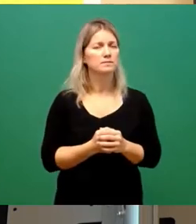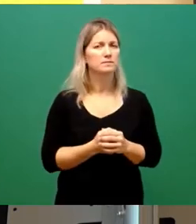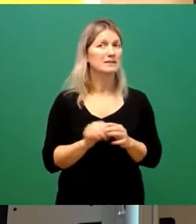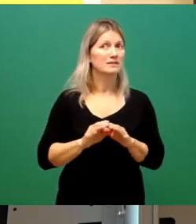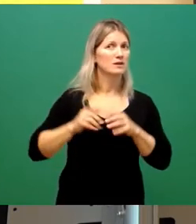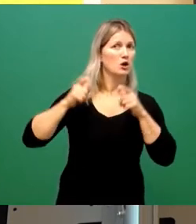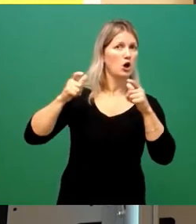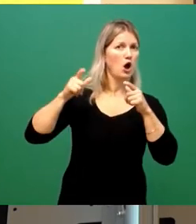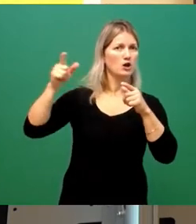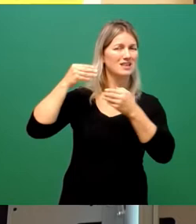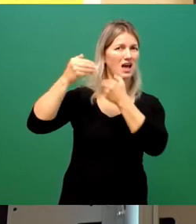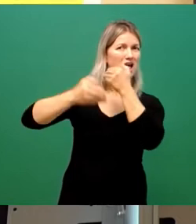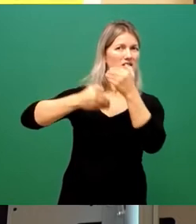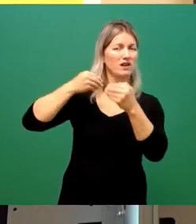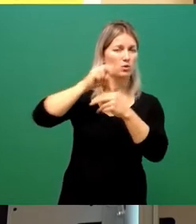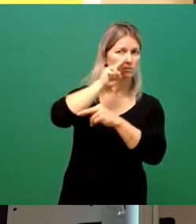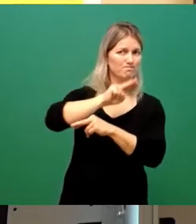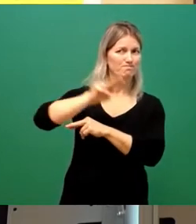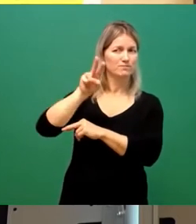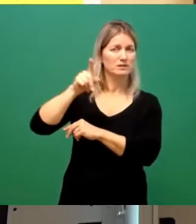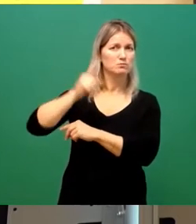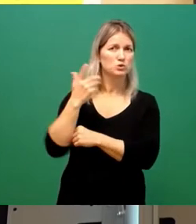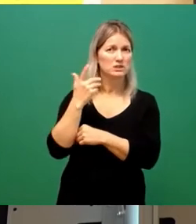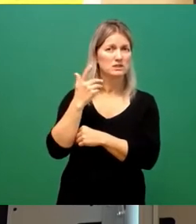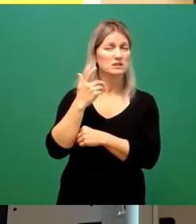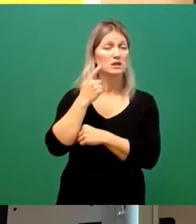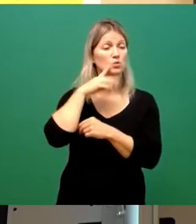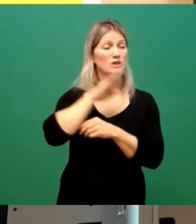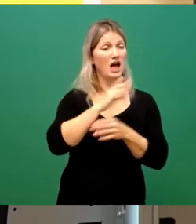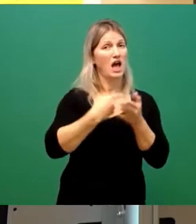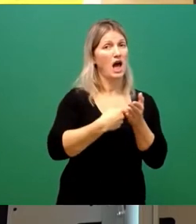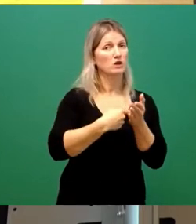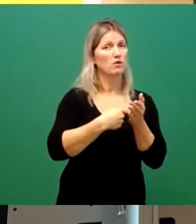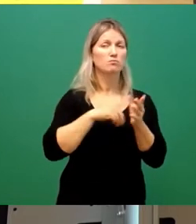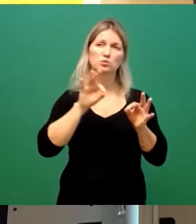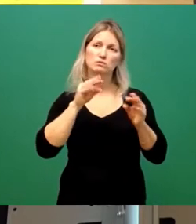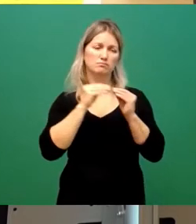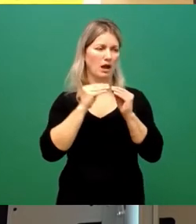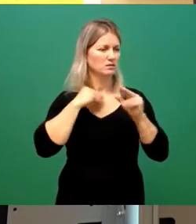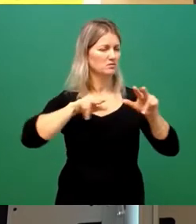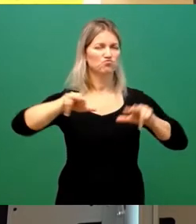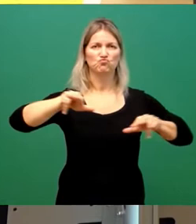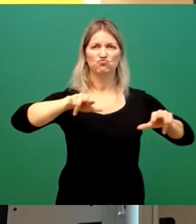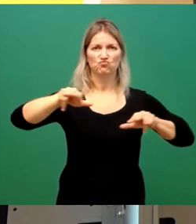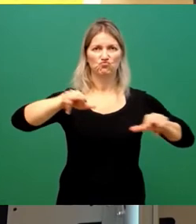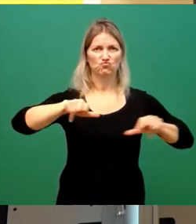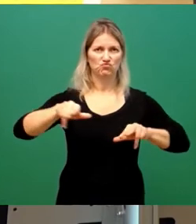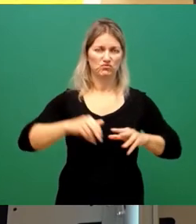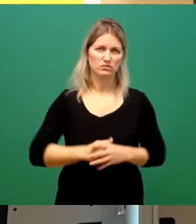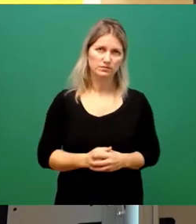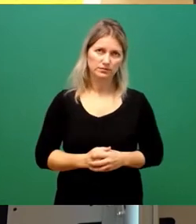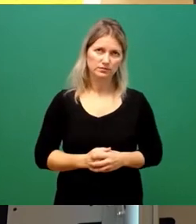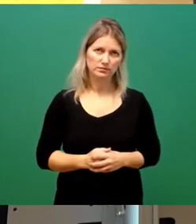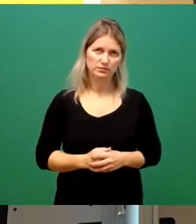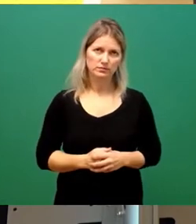angemessener Weise auf diese Herausforderungen reagieren. Und diesen Herausforderungen